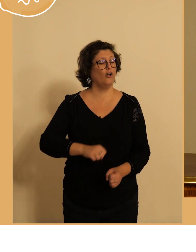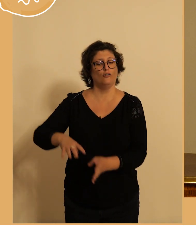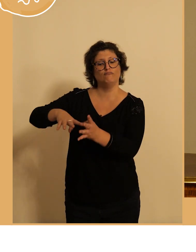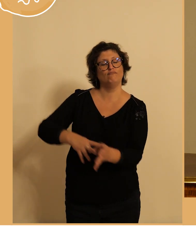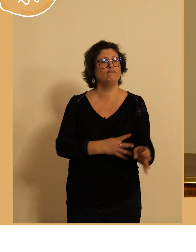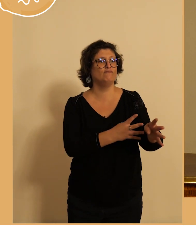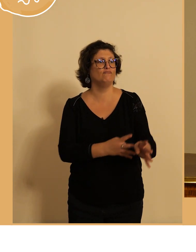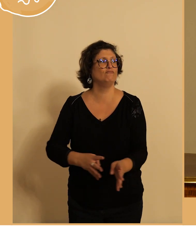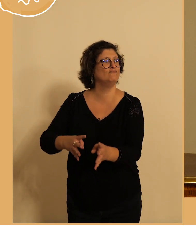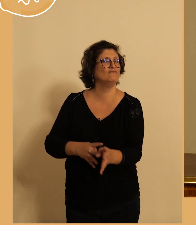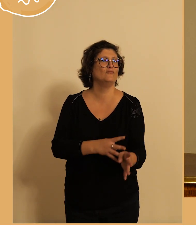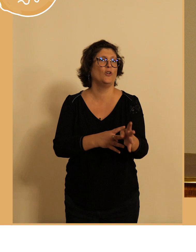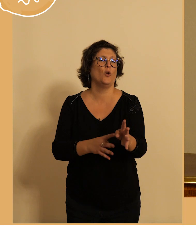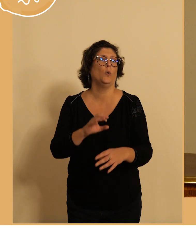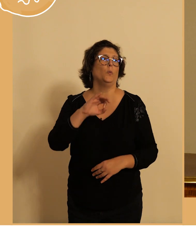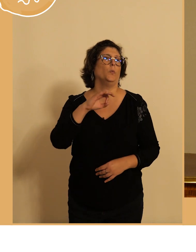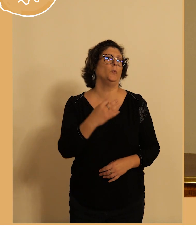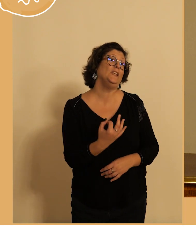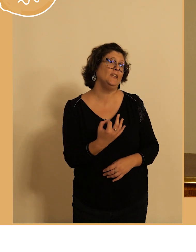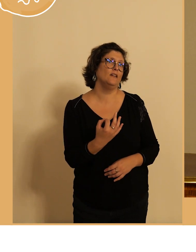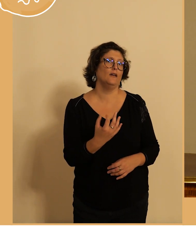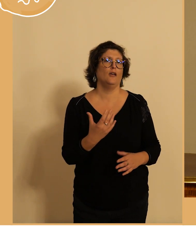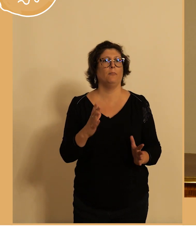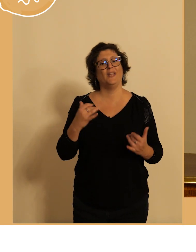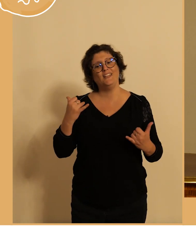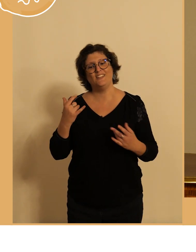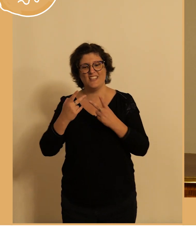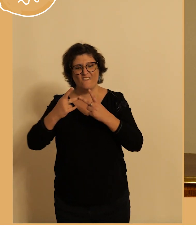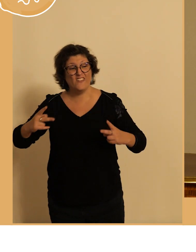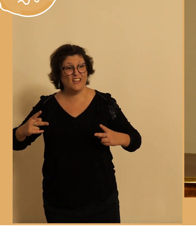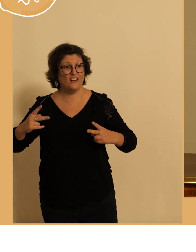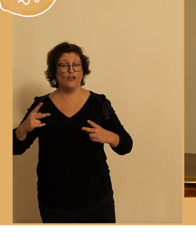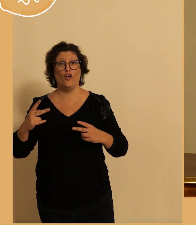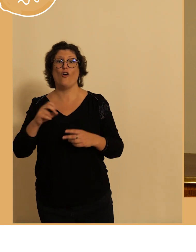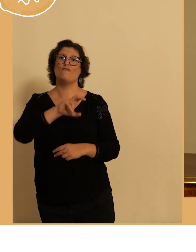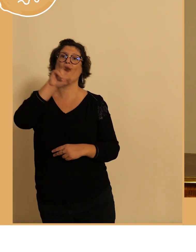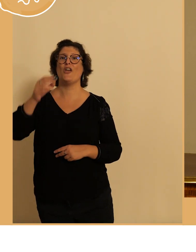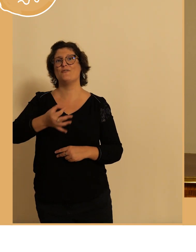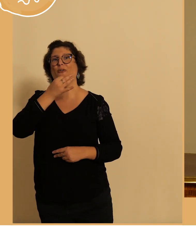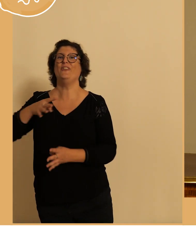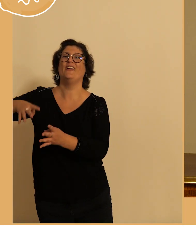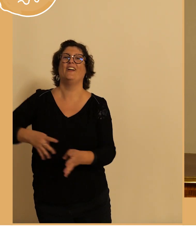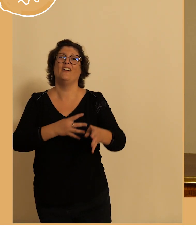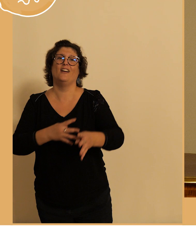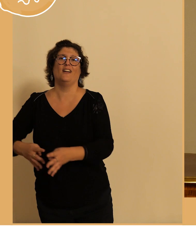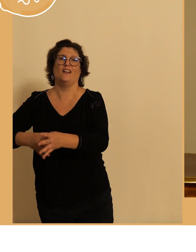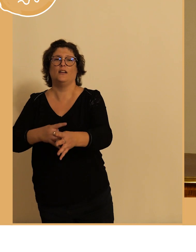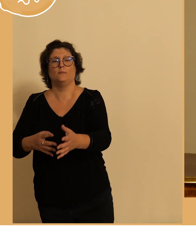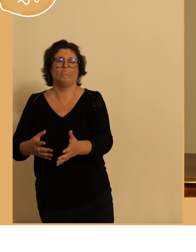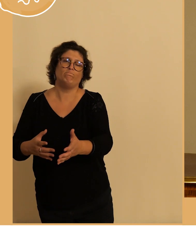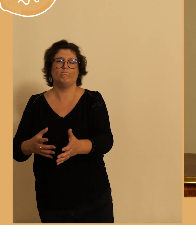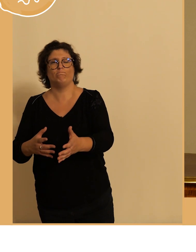normal pour faire du vélo de type cyclotourisme donc nous sortons et nous bénéficions